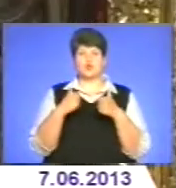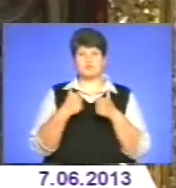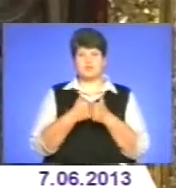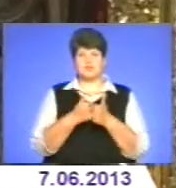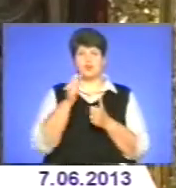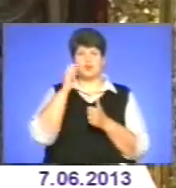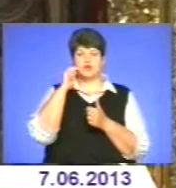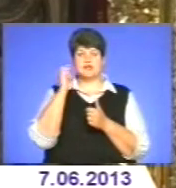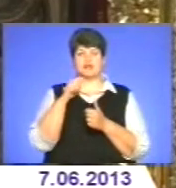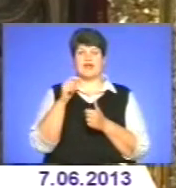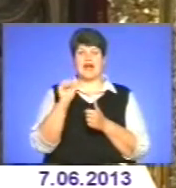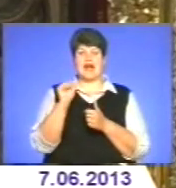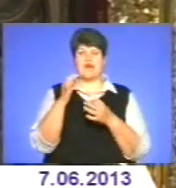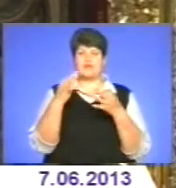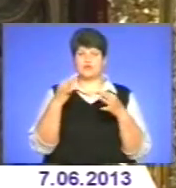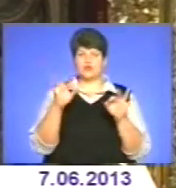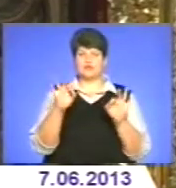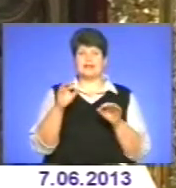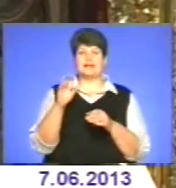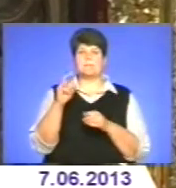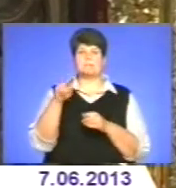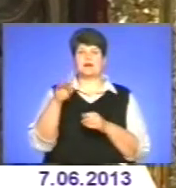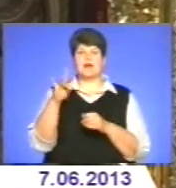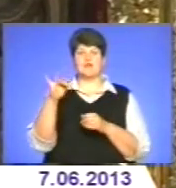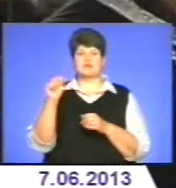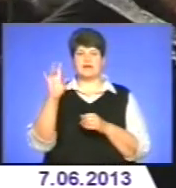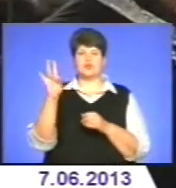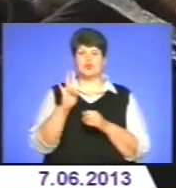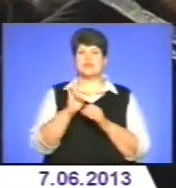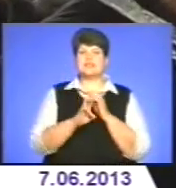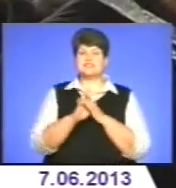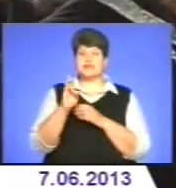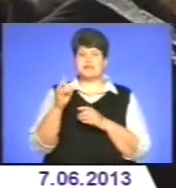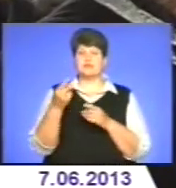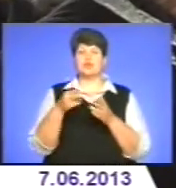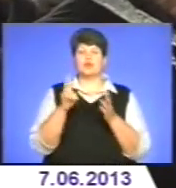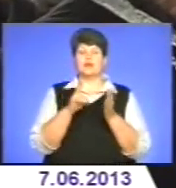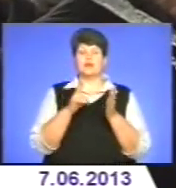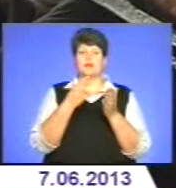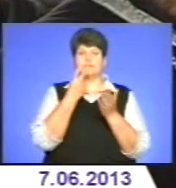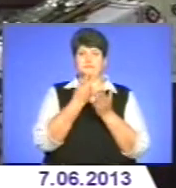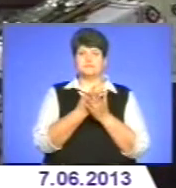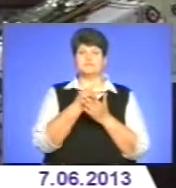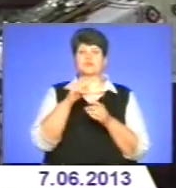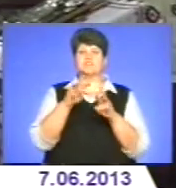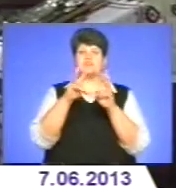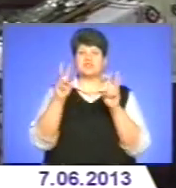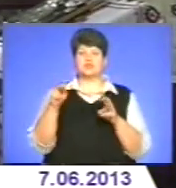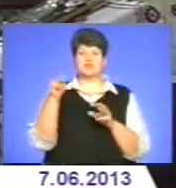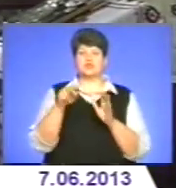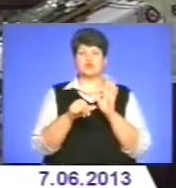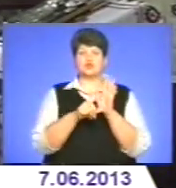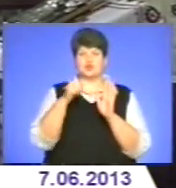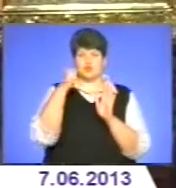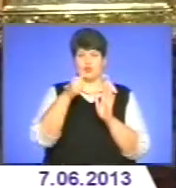автокефальної православної церкви причислила Арсена Річинського до лику святих у 2006 році. Для цього є